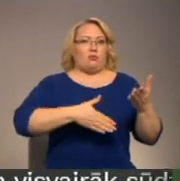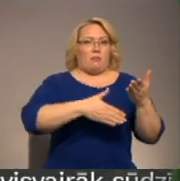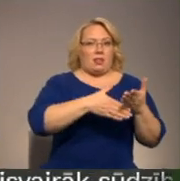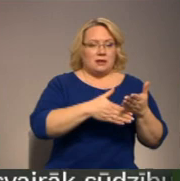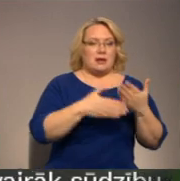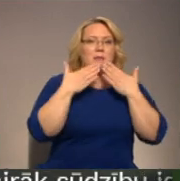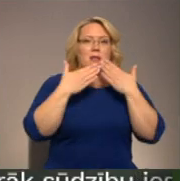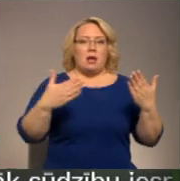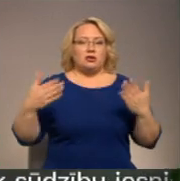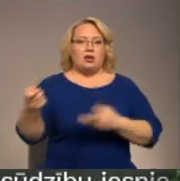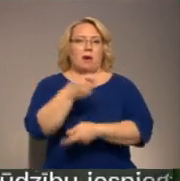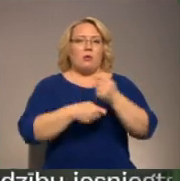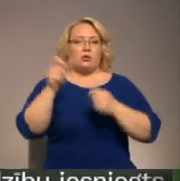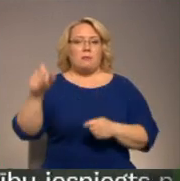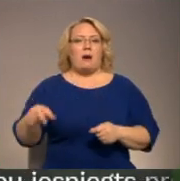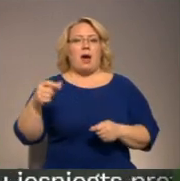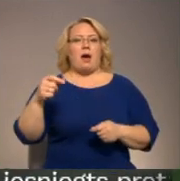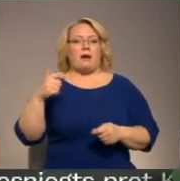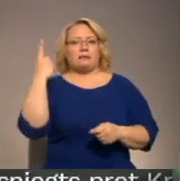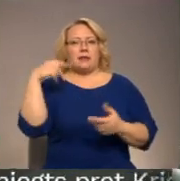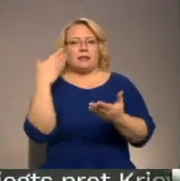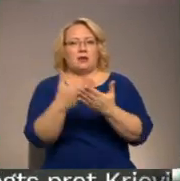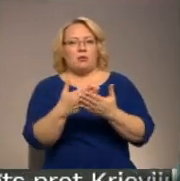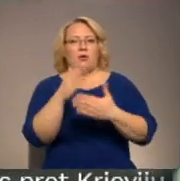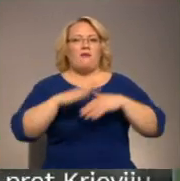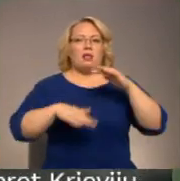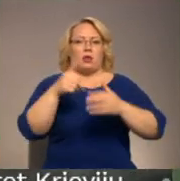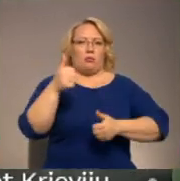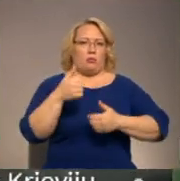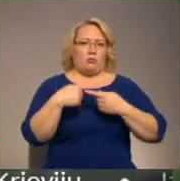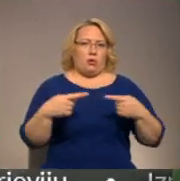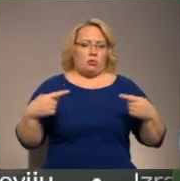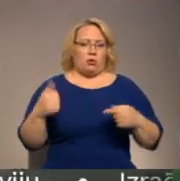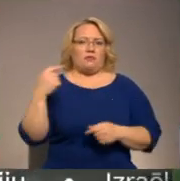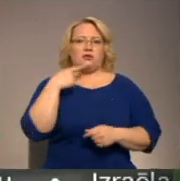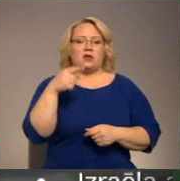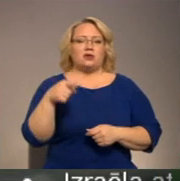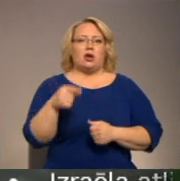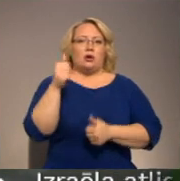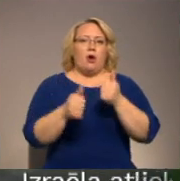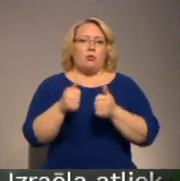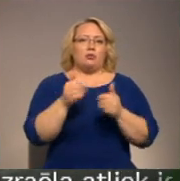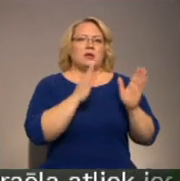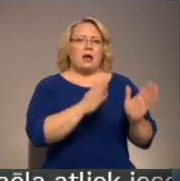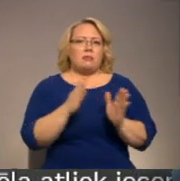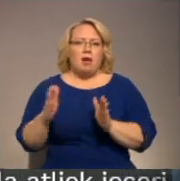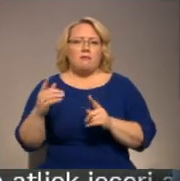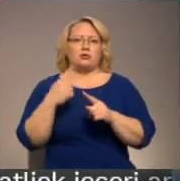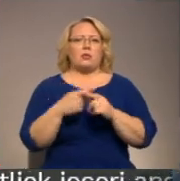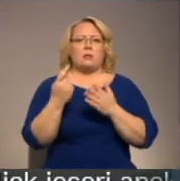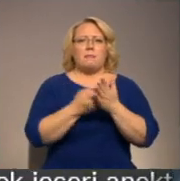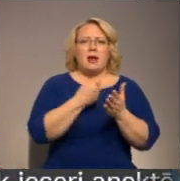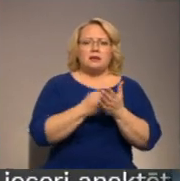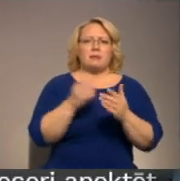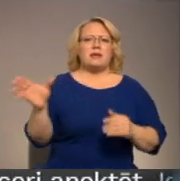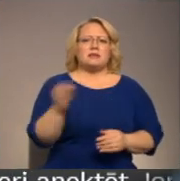vispirms paldies pašiem uzņēmējiem gan par inicitīvu, gan par kvalitatīvu produktu. Šī konkursa gatavošanās un prasības, viss